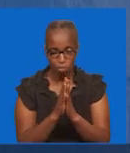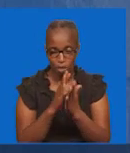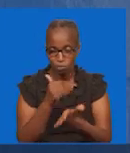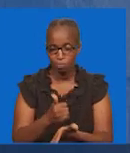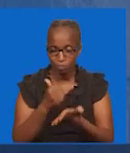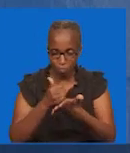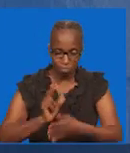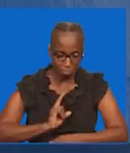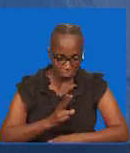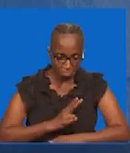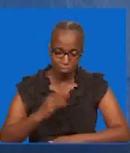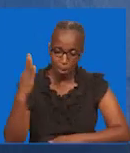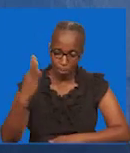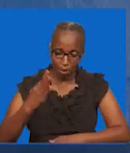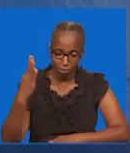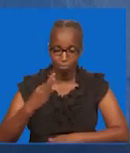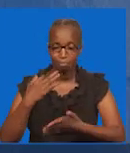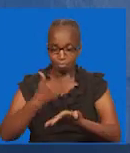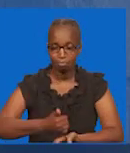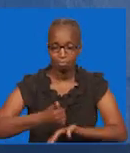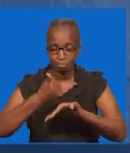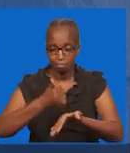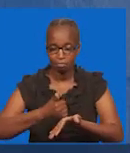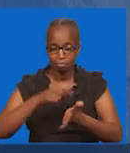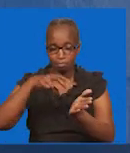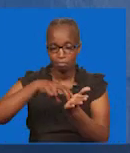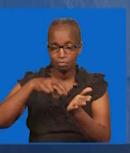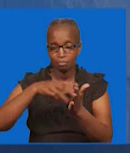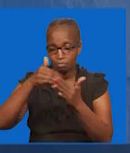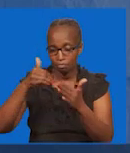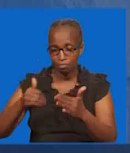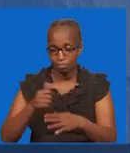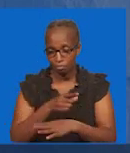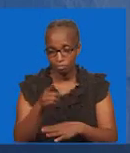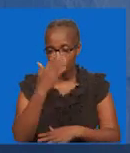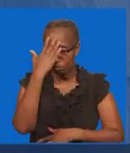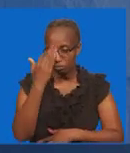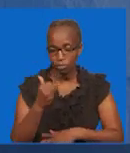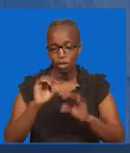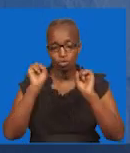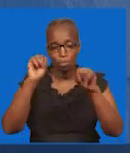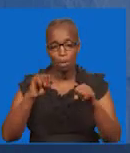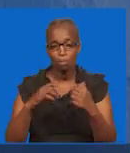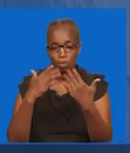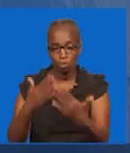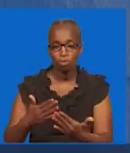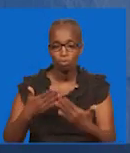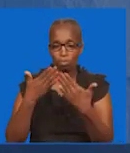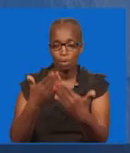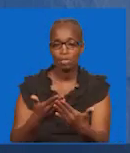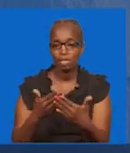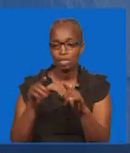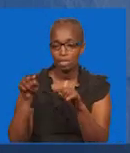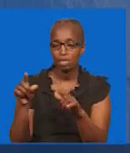tuubiri Amani yako Buwana tusaidie Na tupe kusimama Katika pengo hili Hili tukaweze Kuwakilisha Kuwakilisha